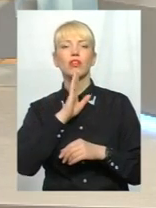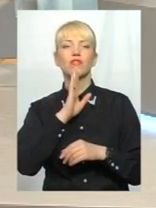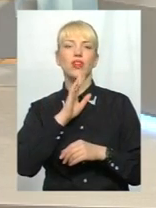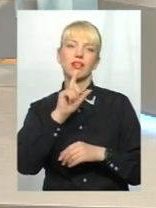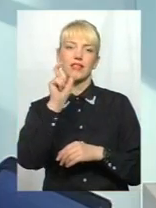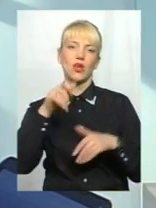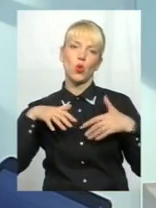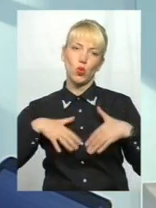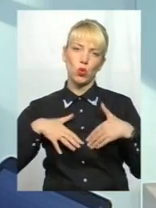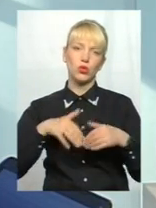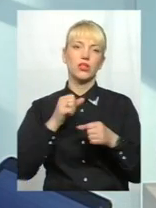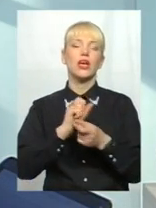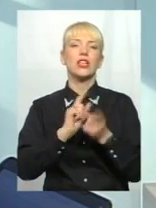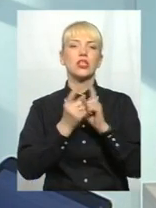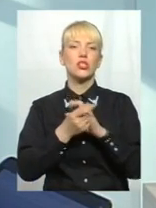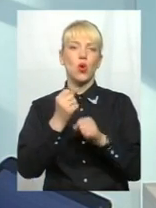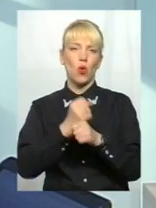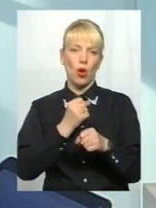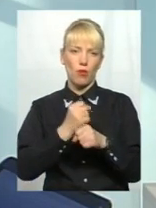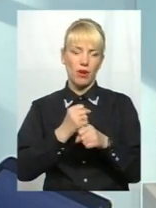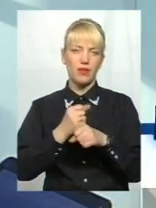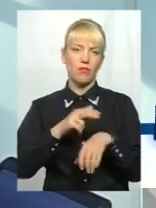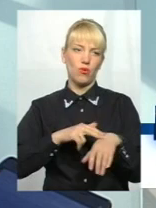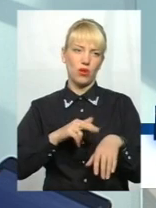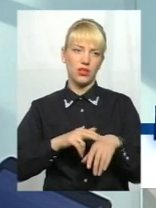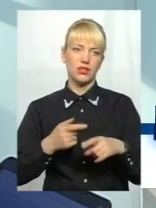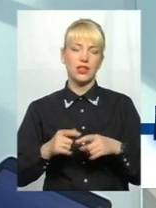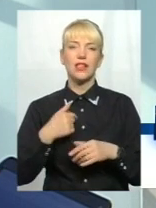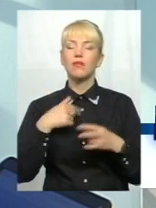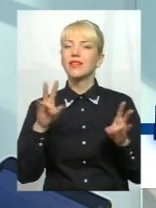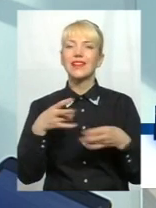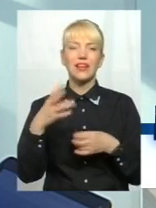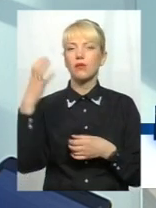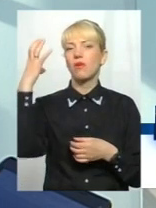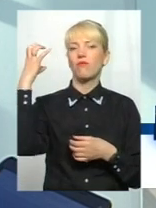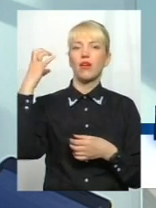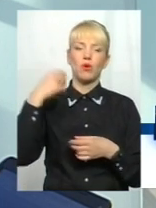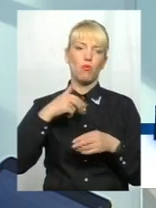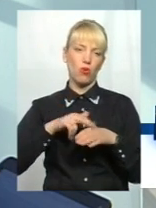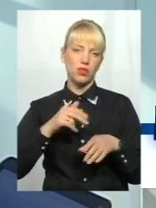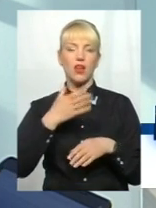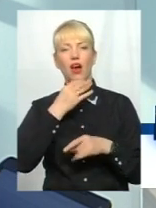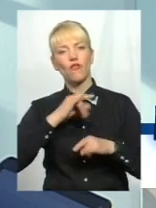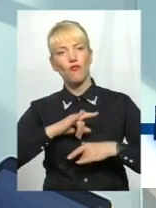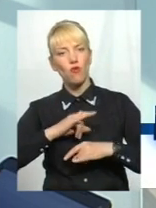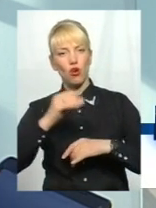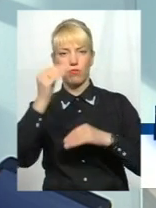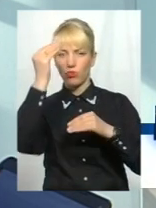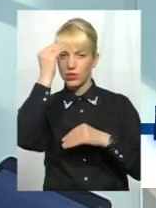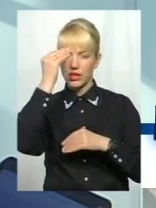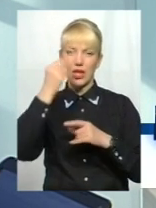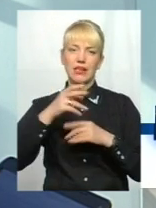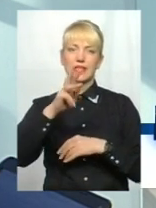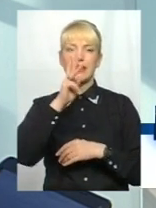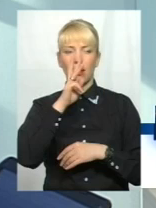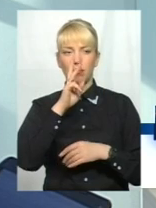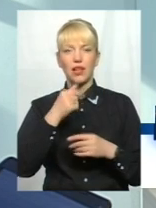поліцію. Коли я говорив, що нам не селфі поліцію треба робити, щоб симпатичних обирати, красивих, форму гарну, зарплату, нам треба професійних